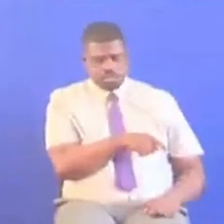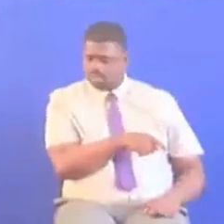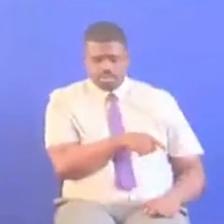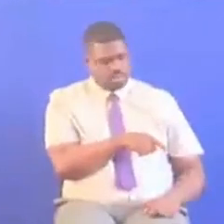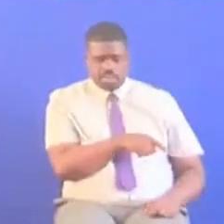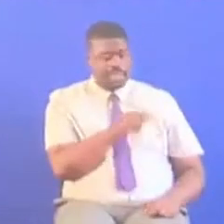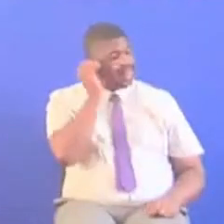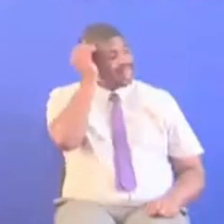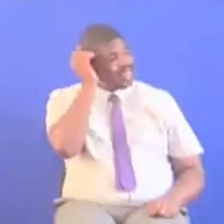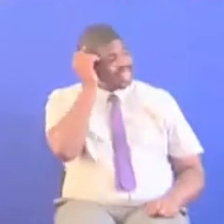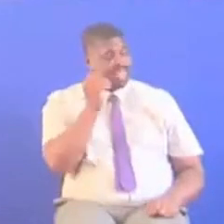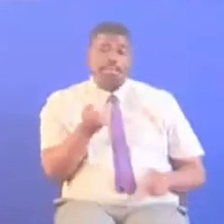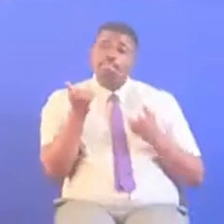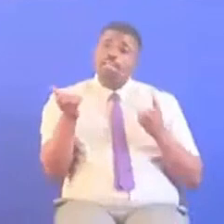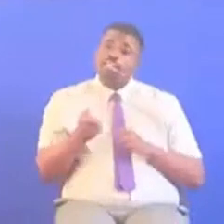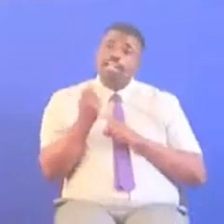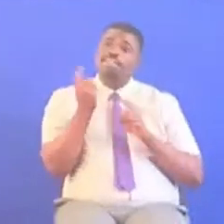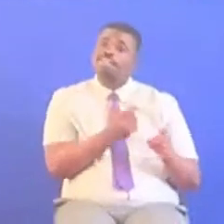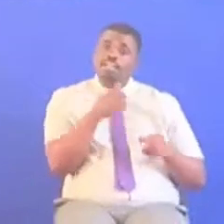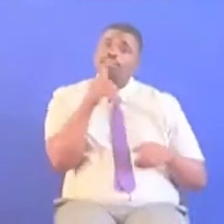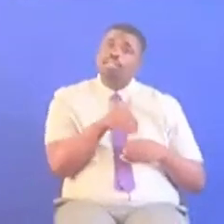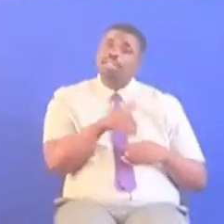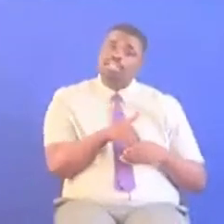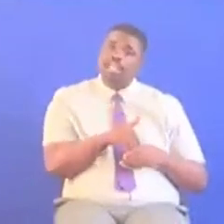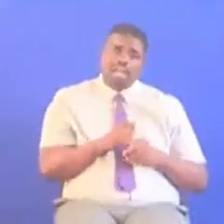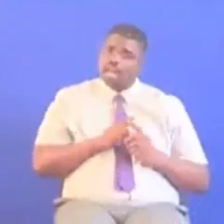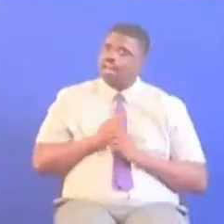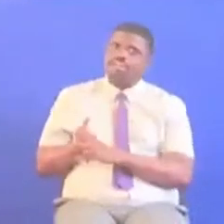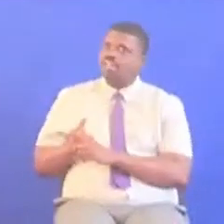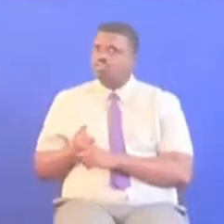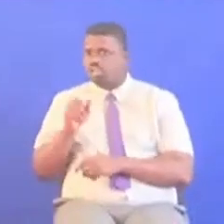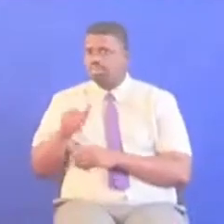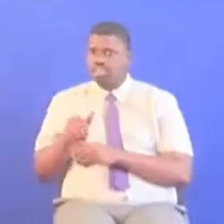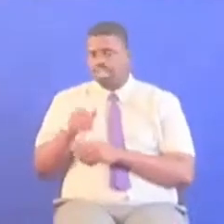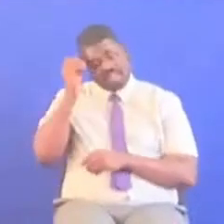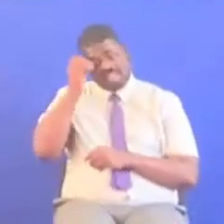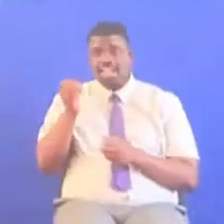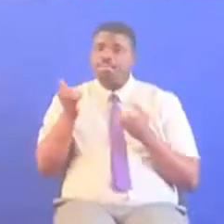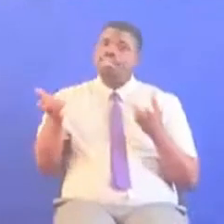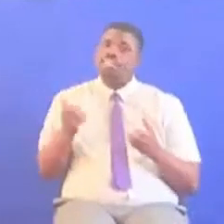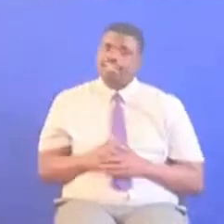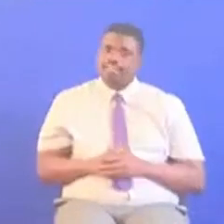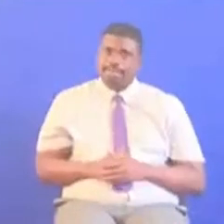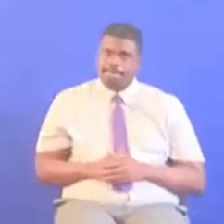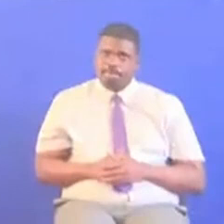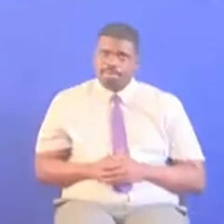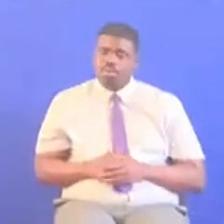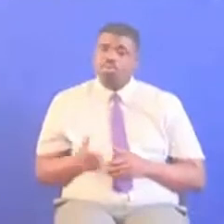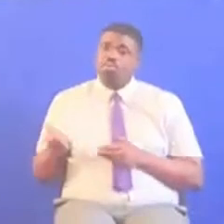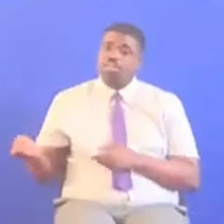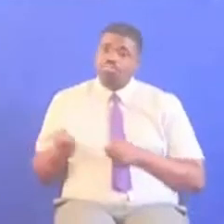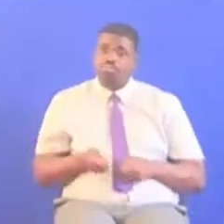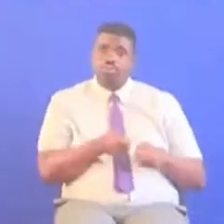Machinga anamfata mteja Machinga hafatu na mteja Hiyo ndiyo dhana ya machinga Ukimchukua machinga